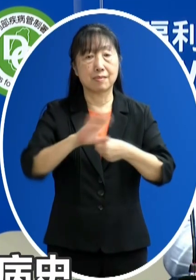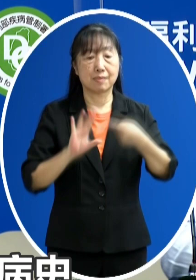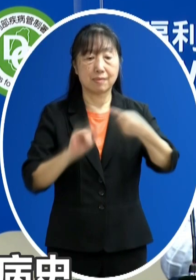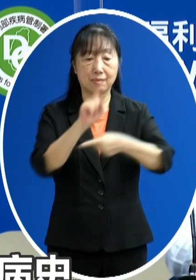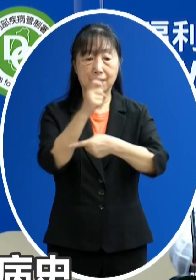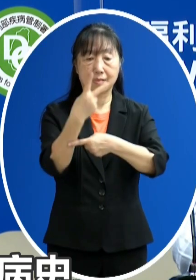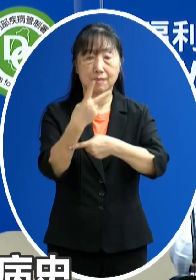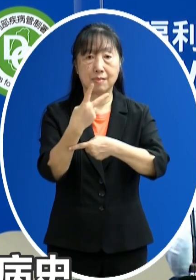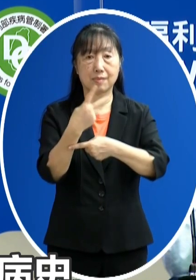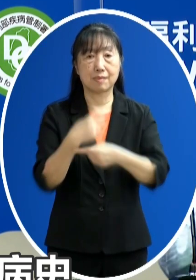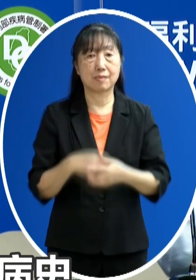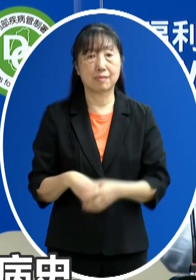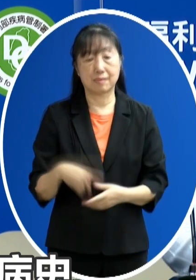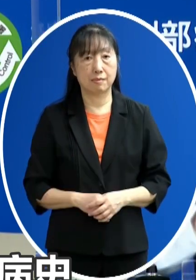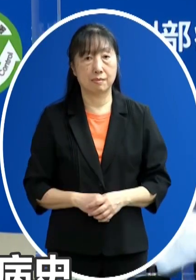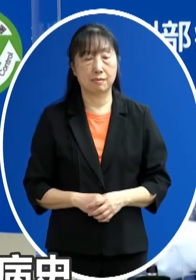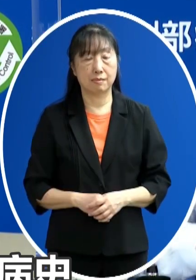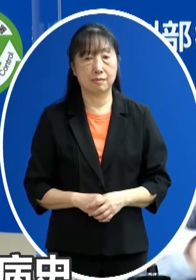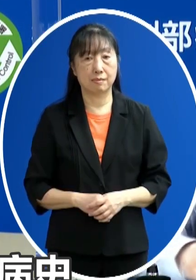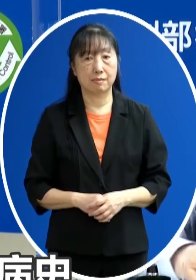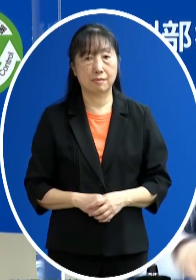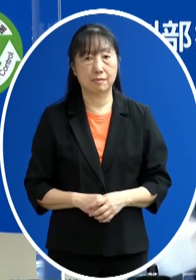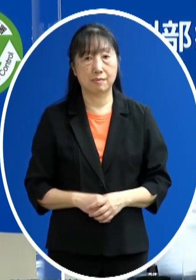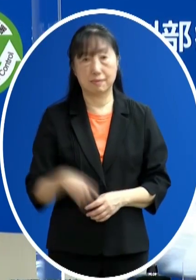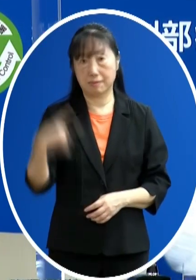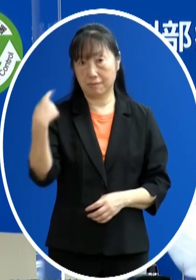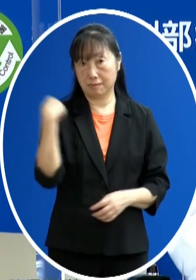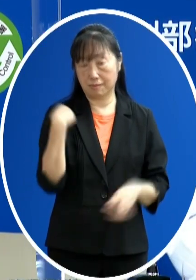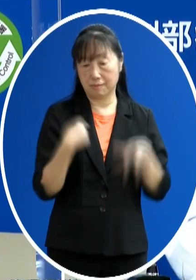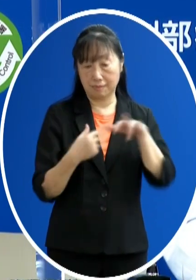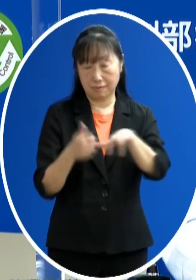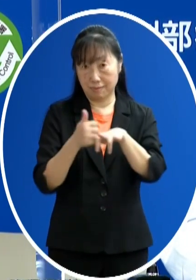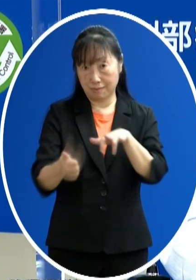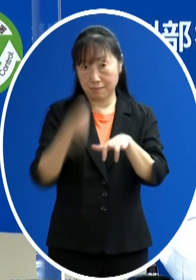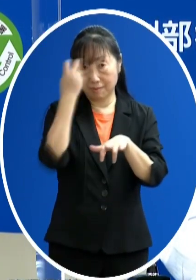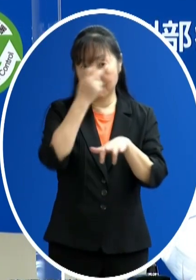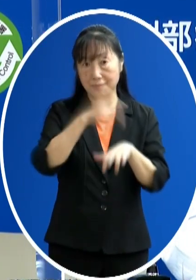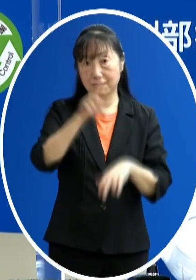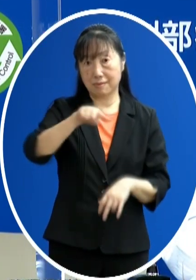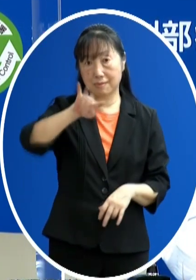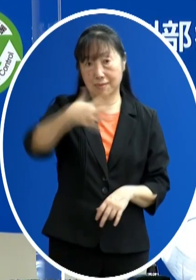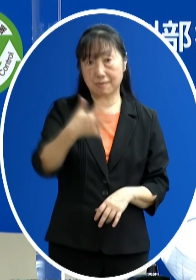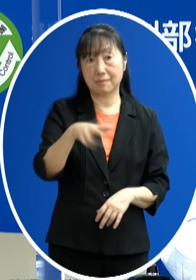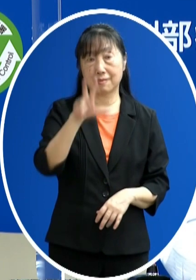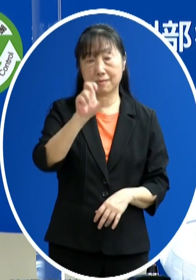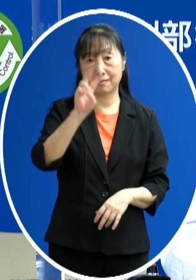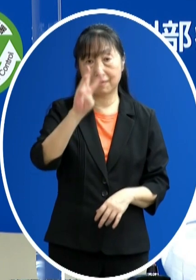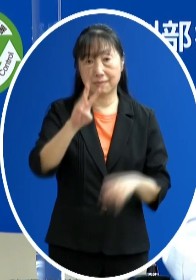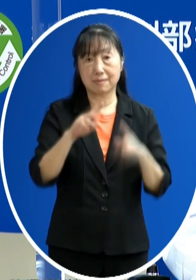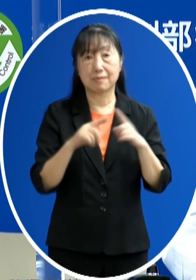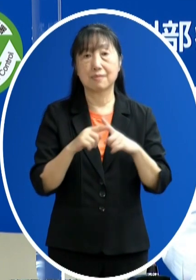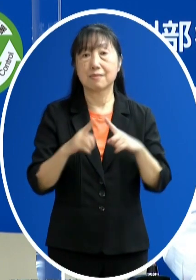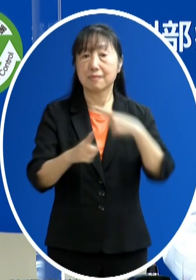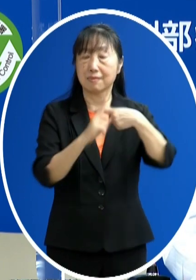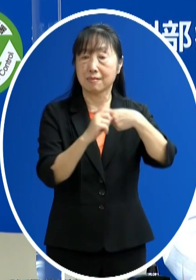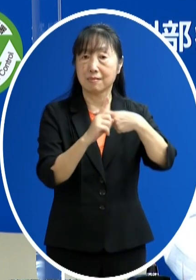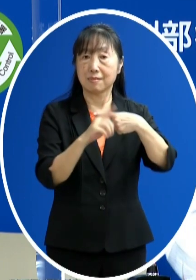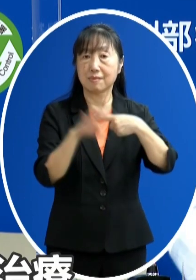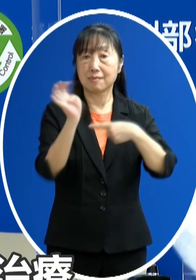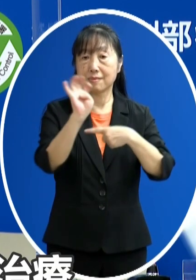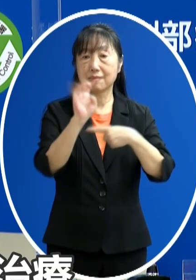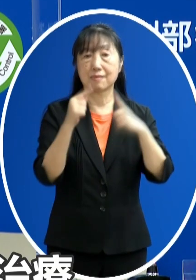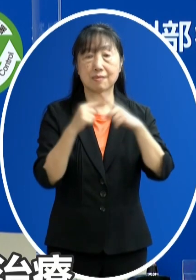比起昨天昨天落地採檢的 檢驗1573人 陽性的人數是